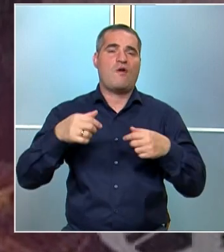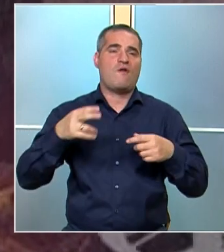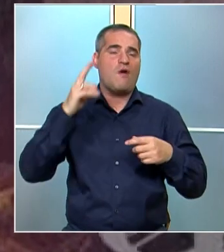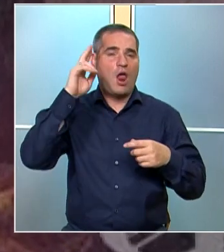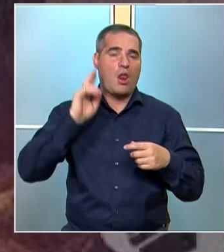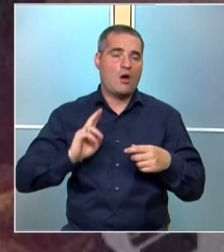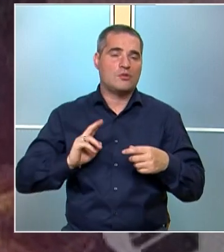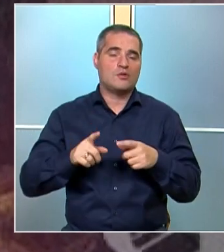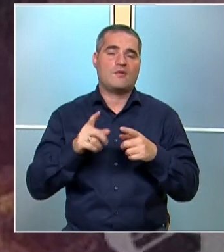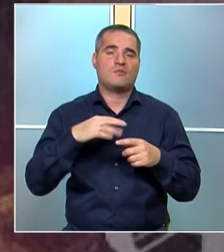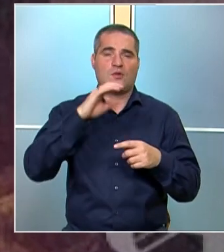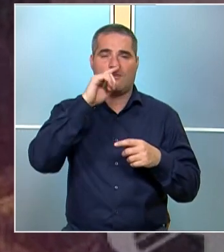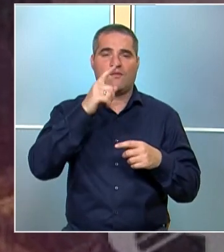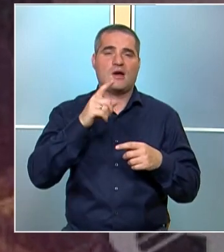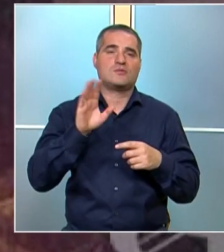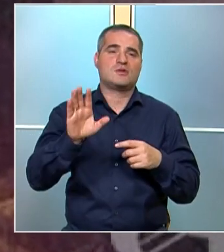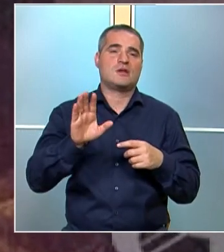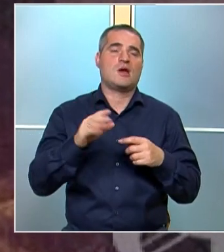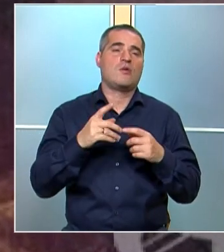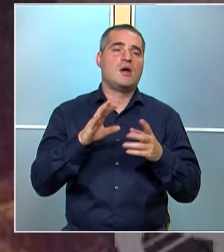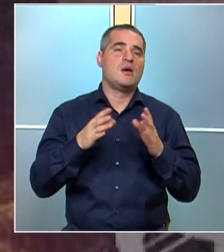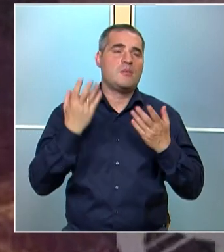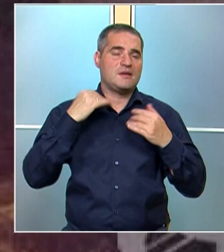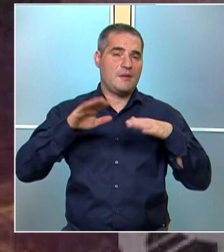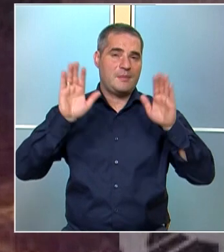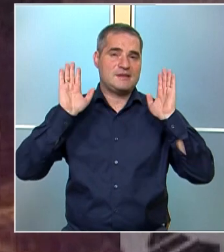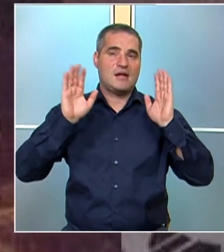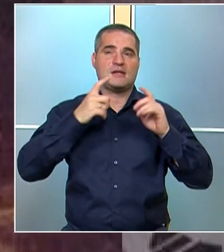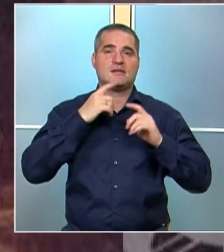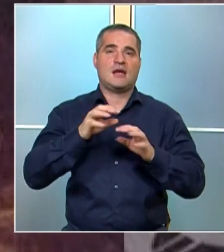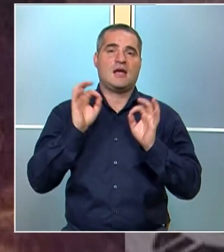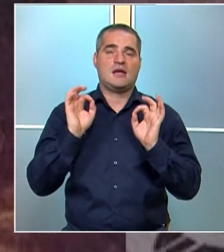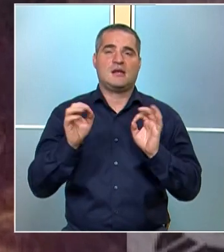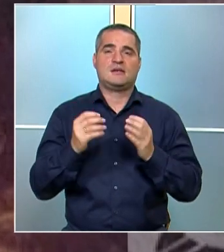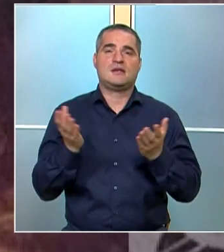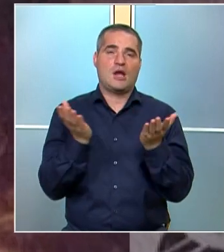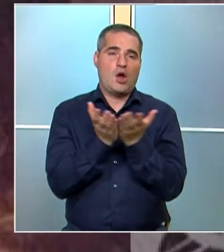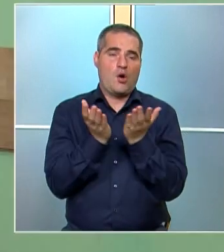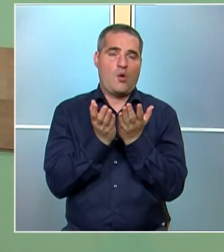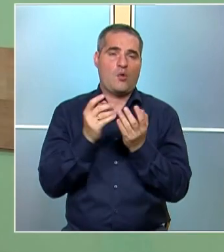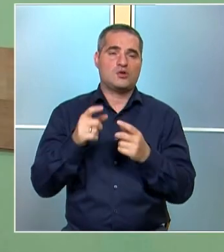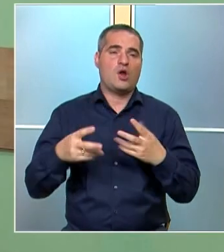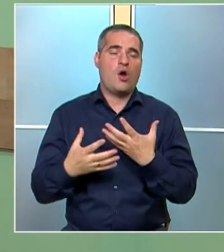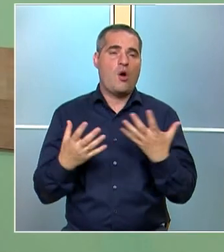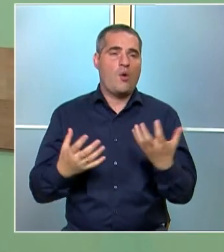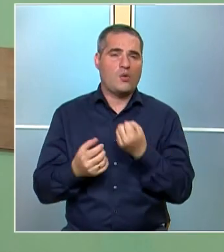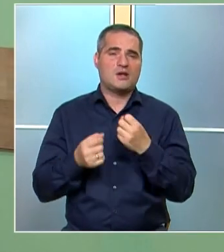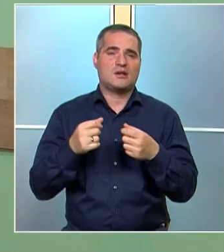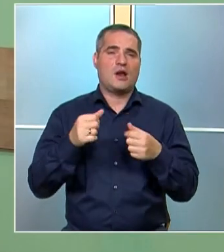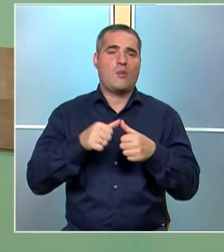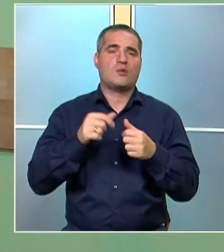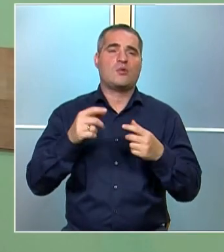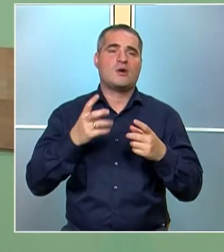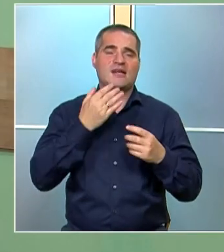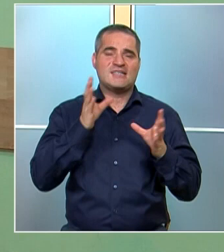е изключително важно за него, тъй като той бива признат за истински учен. Откритията на Ловен Хук заедно с